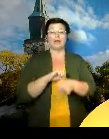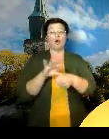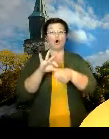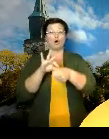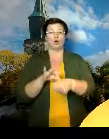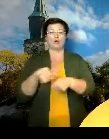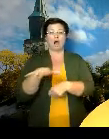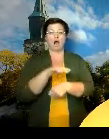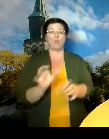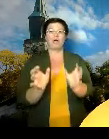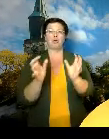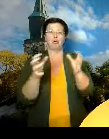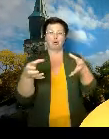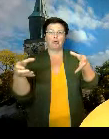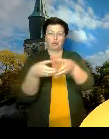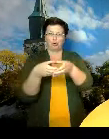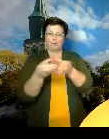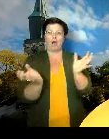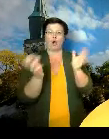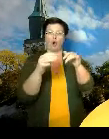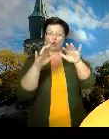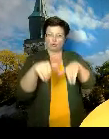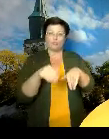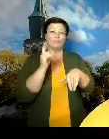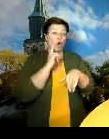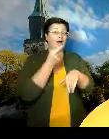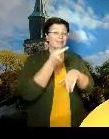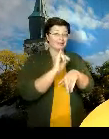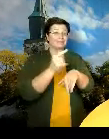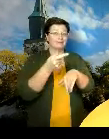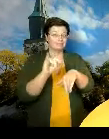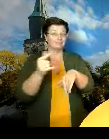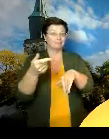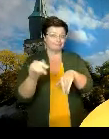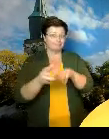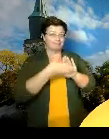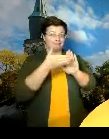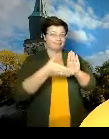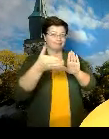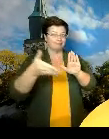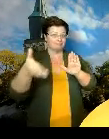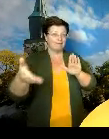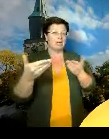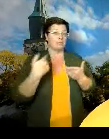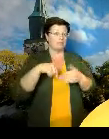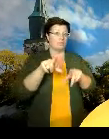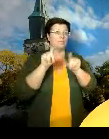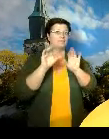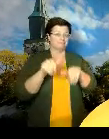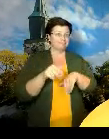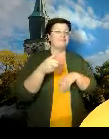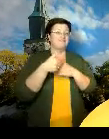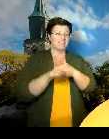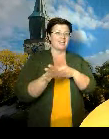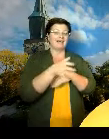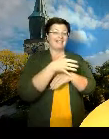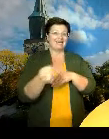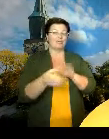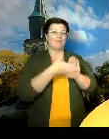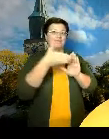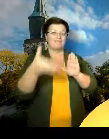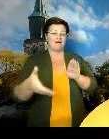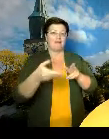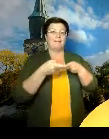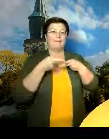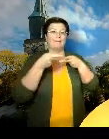kokoontunut joka tiistajaamu. Ja todenneet, että edelleenkin ollaan siis tässä kiittymistilanteessa tehnyt suosituksen, että pidättäydyttäisiin